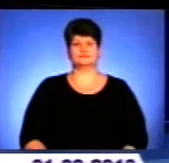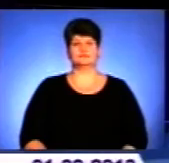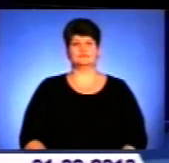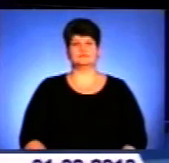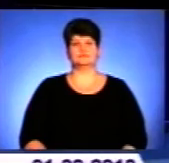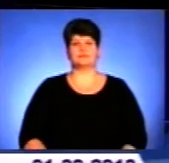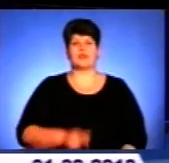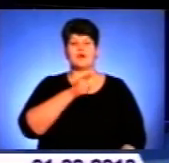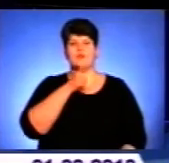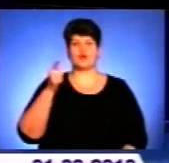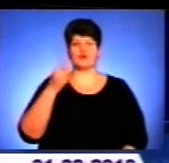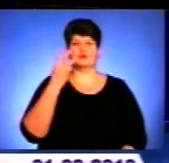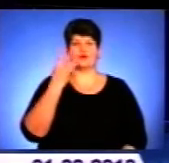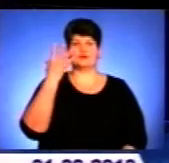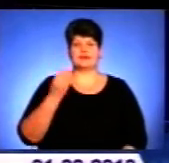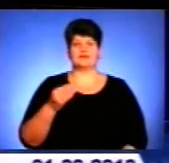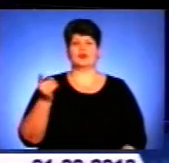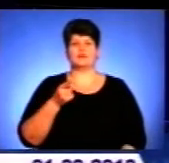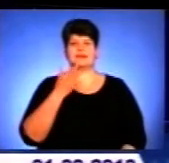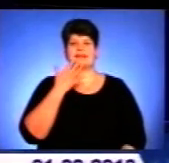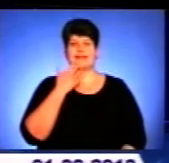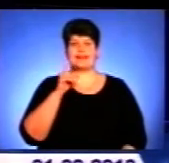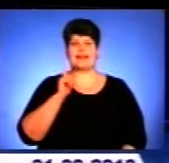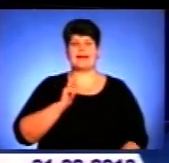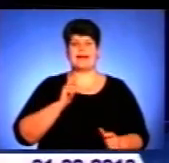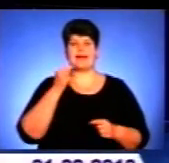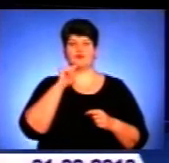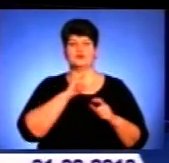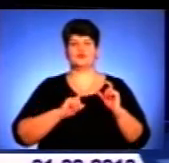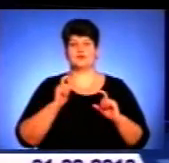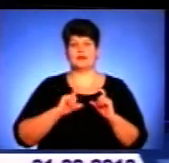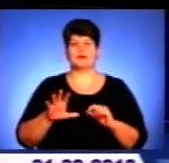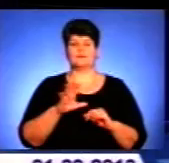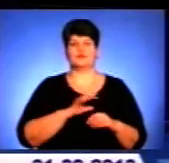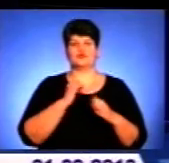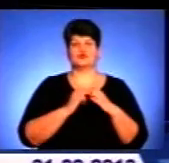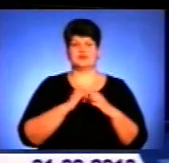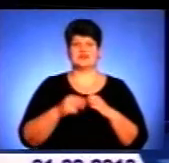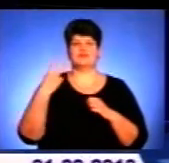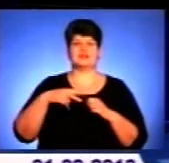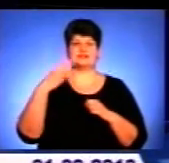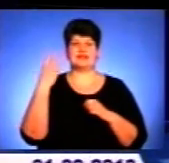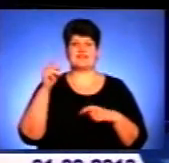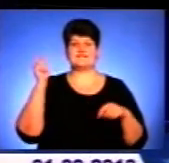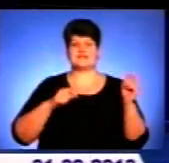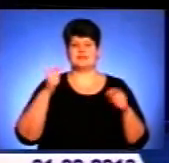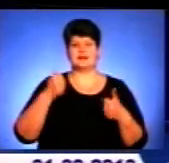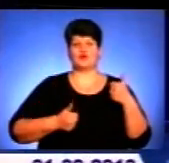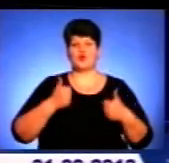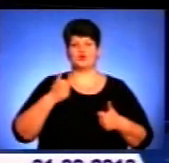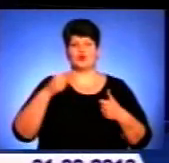Протягом трьох днів у Тернопільському національному економічному університеті проходив щорічний 23-й фестиваль-конкурс